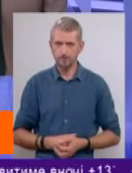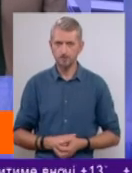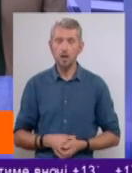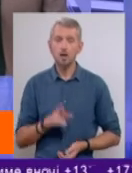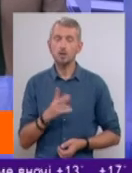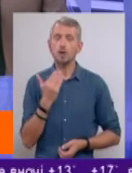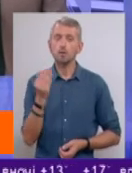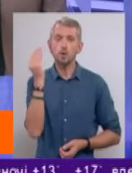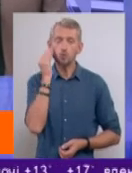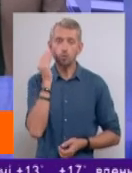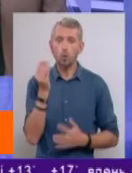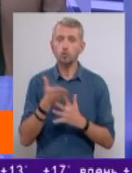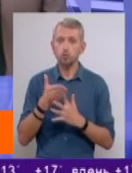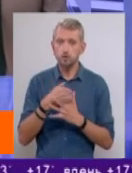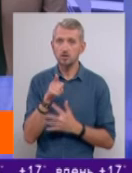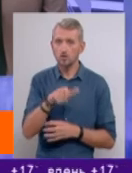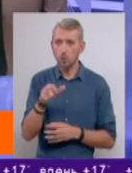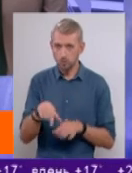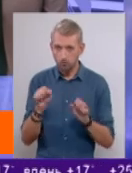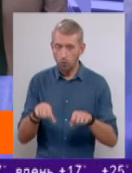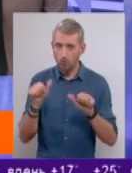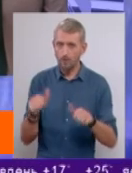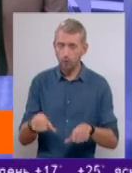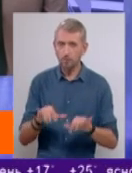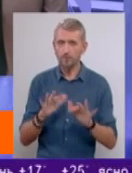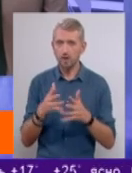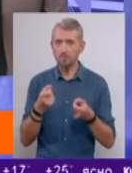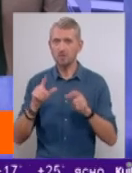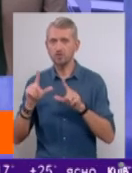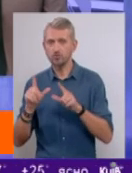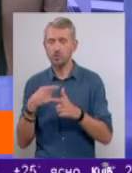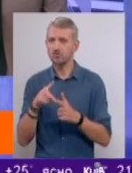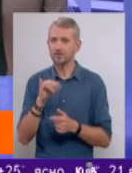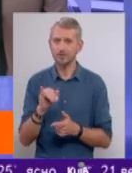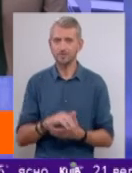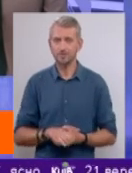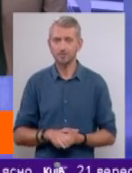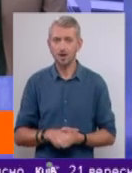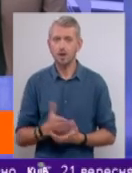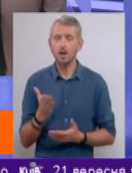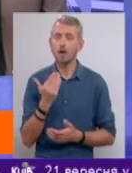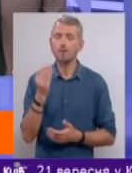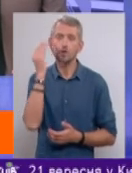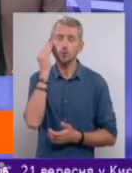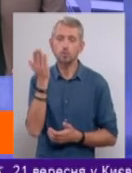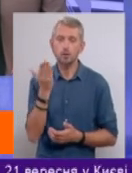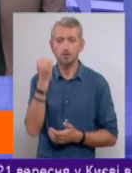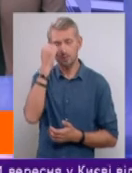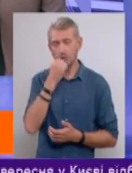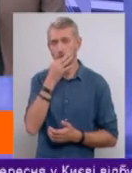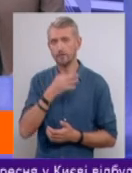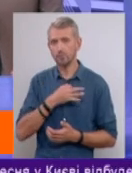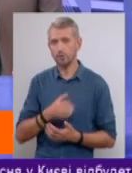Як на вашу думку, субсидії ці люди можуть оформити в разі підвищення чи ні? Яка ваша думка? Дякую за